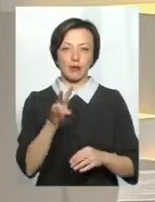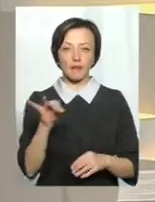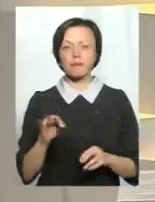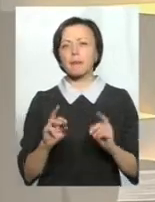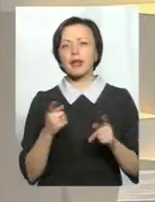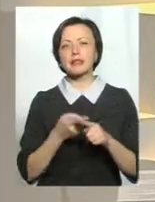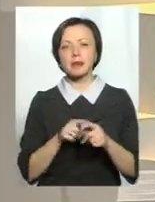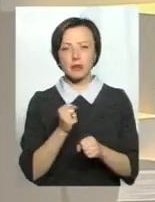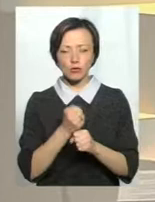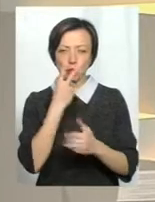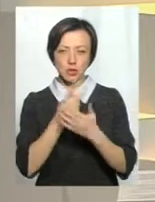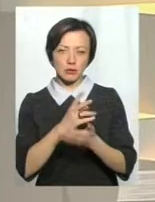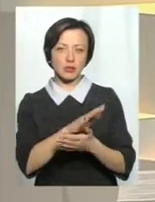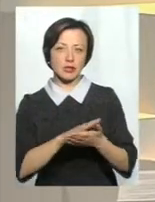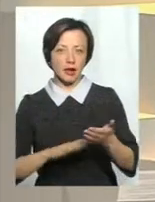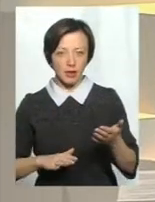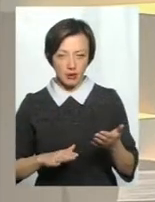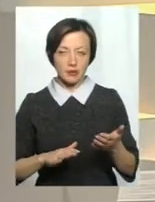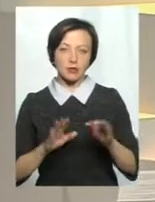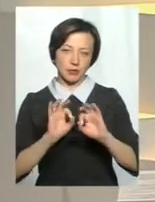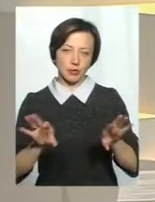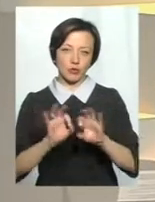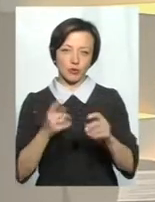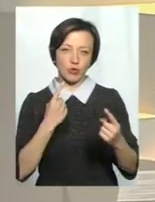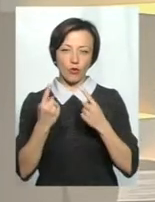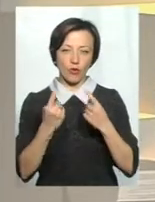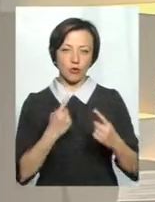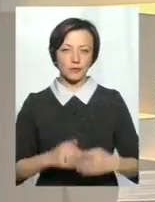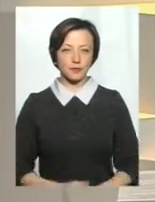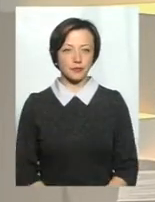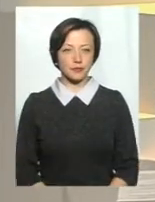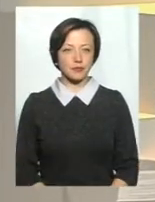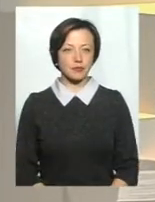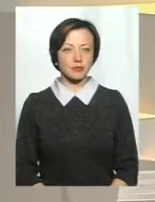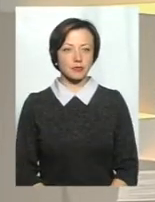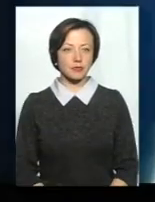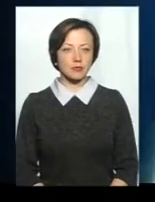працює, побачимо в наступному сюжеті і далі продовжимо розмову із гостею студії.